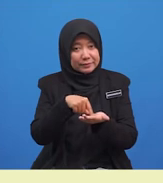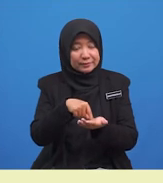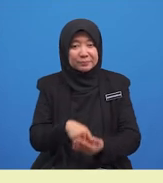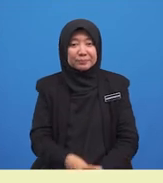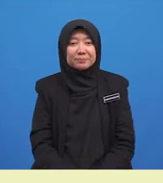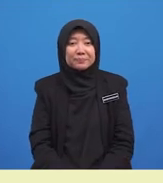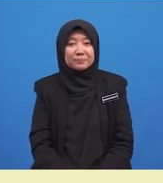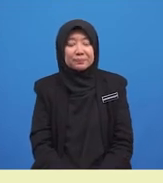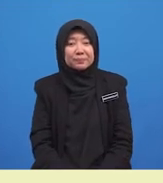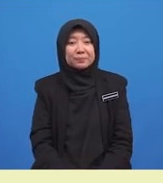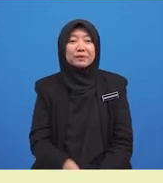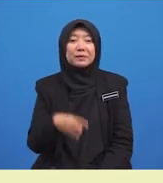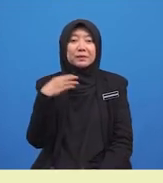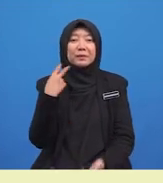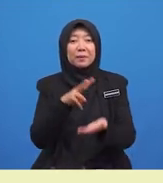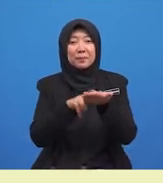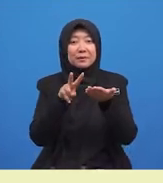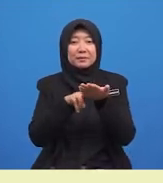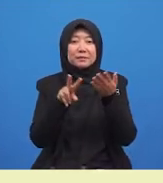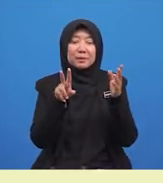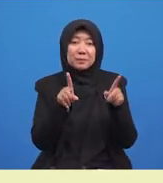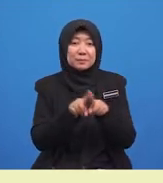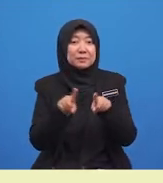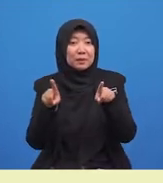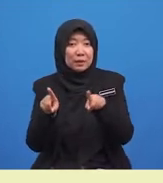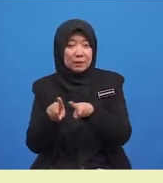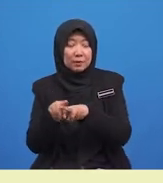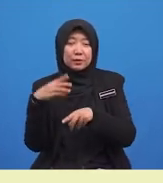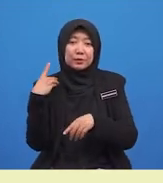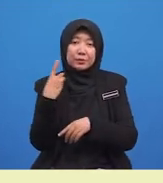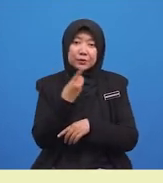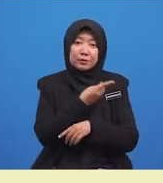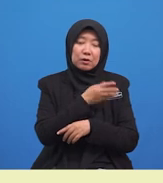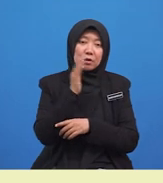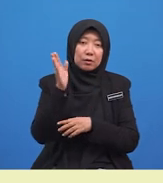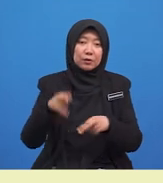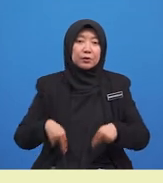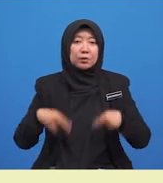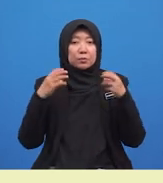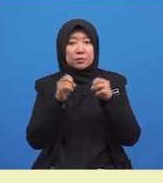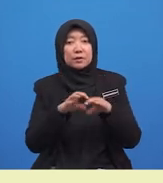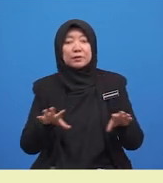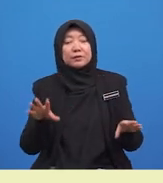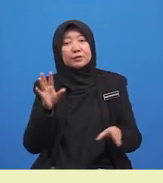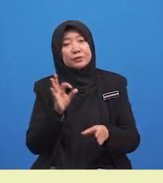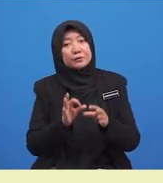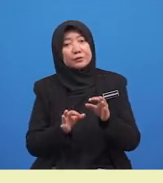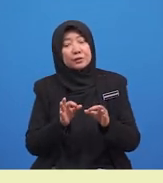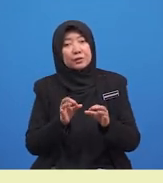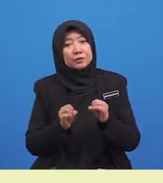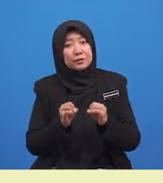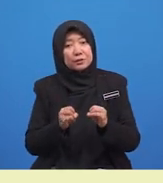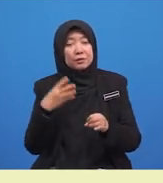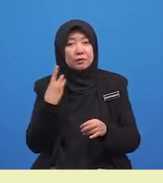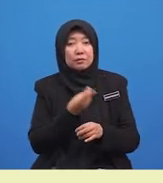Kita baca sama-sama. Kita akan hidup sejahtera jika kita baik hati